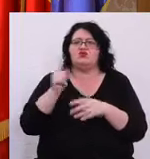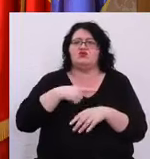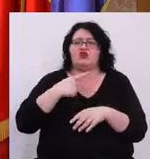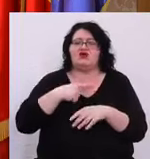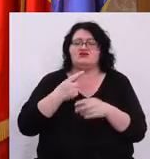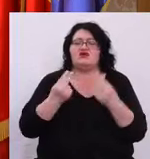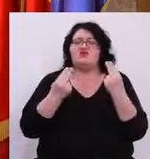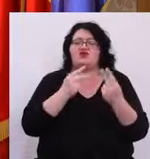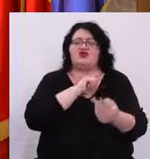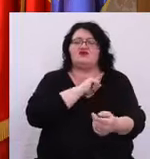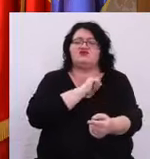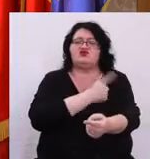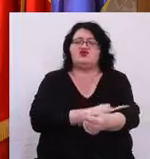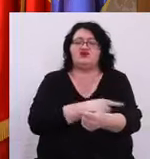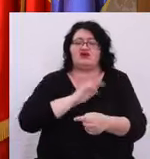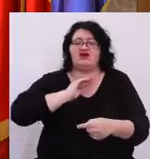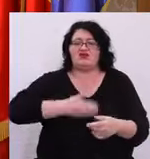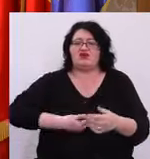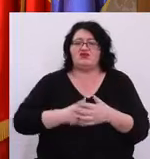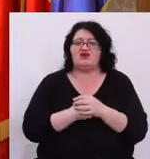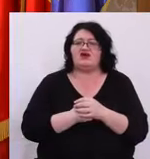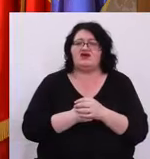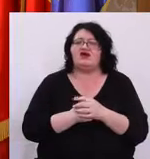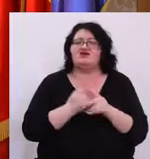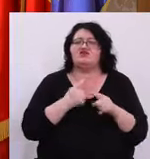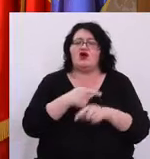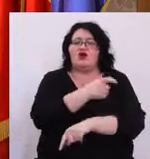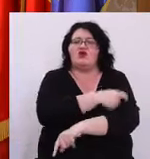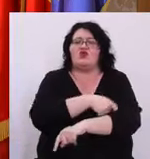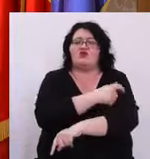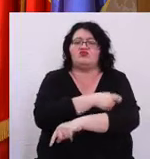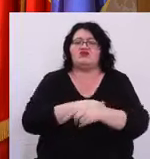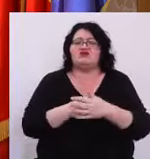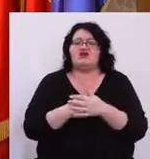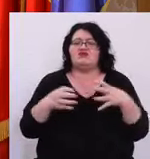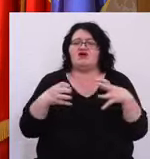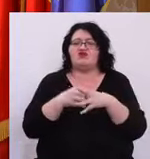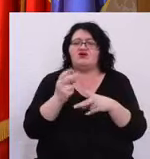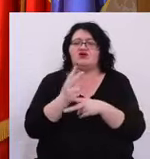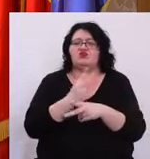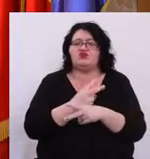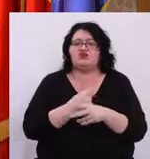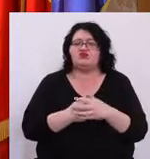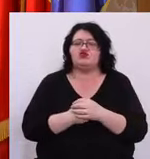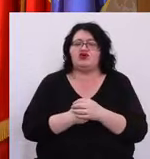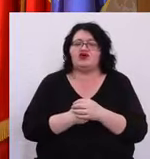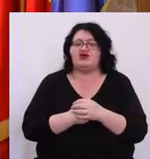rolul primăriei Ci comisie de adunări publice